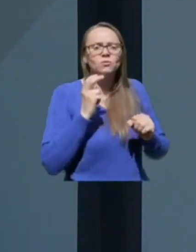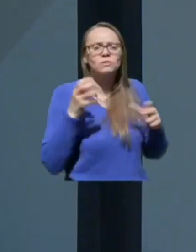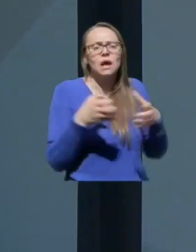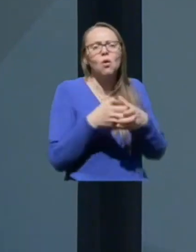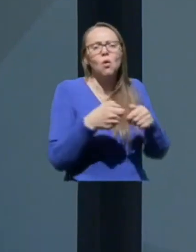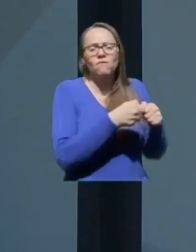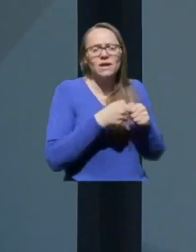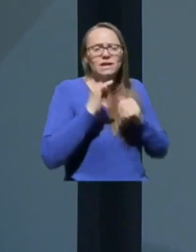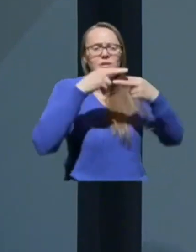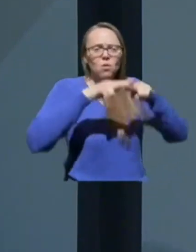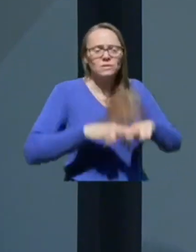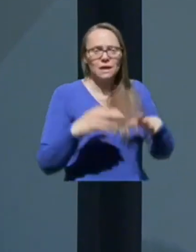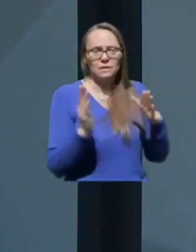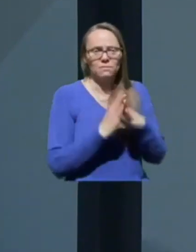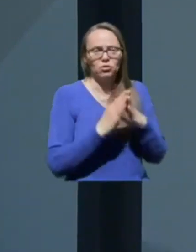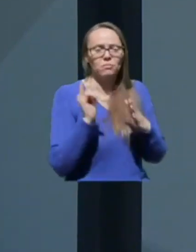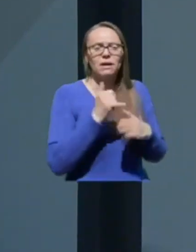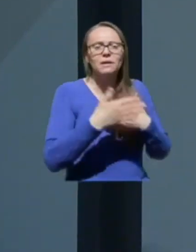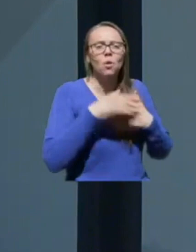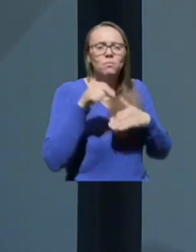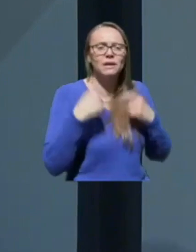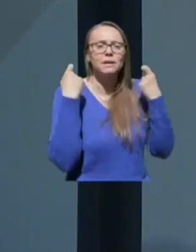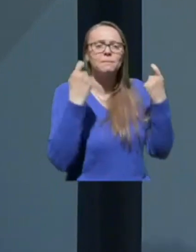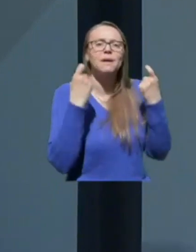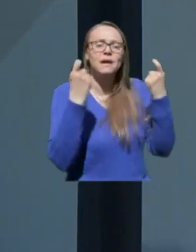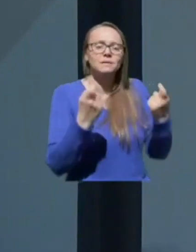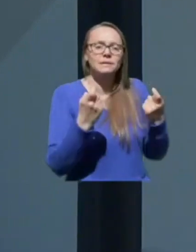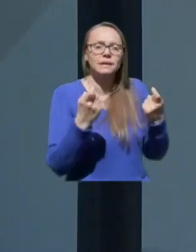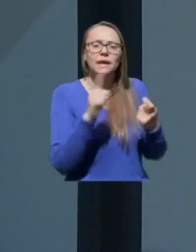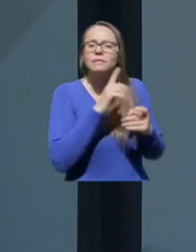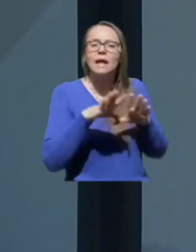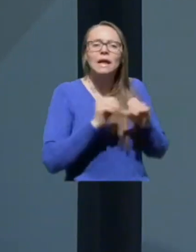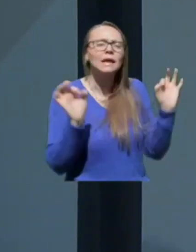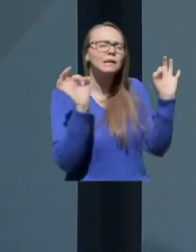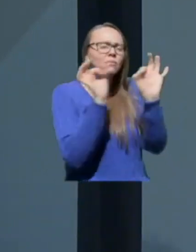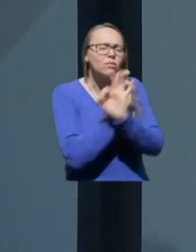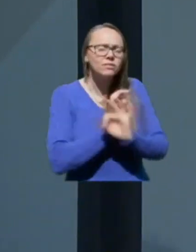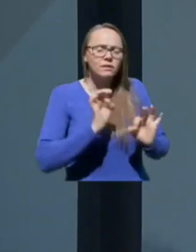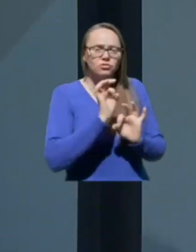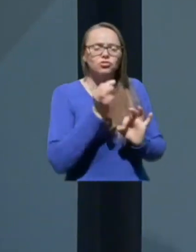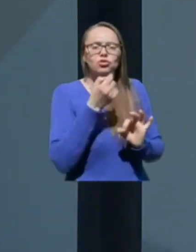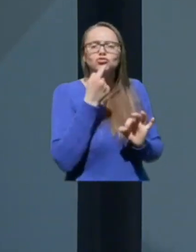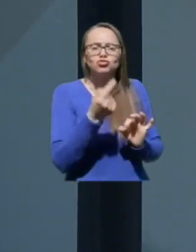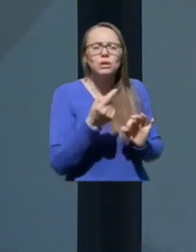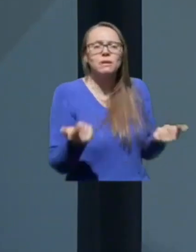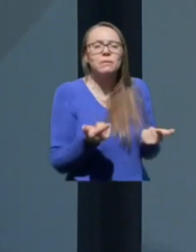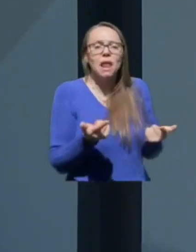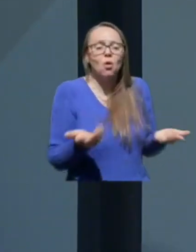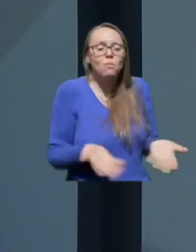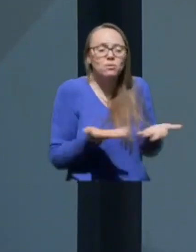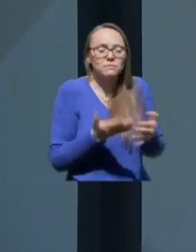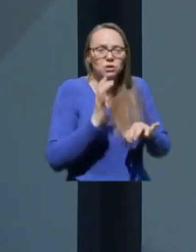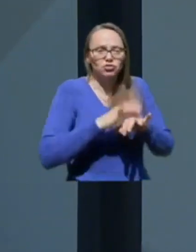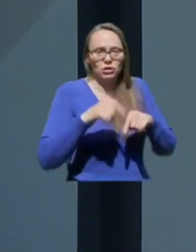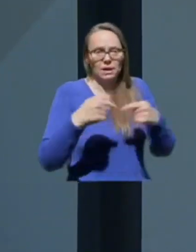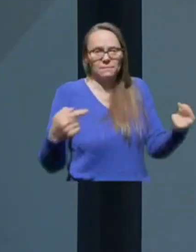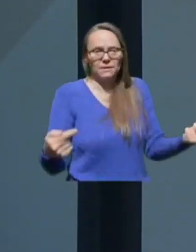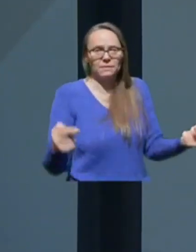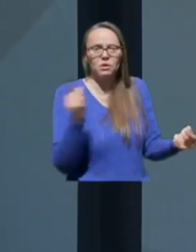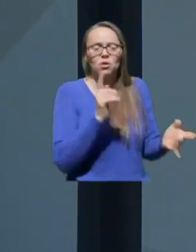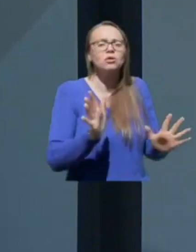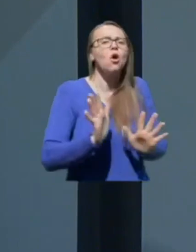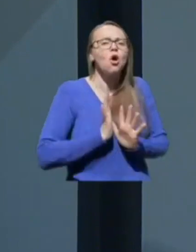ostanemo doma in da ob teh praznikih ne naredimo ničesar, s čemer bi pospešili epidemijo in